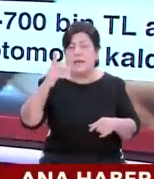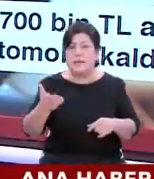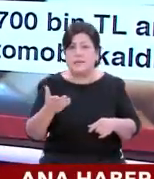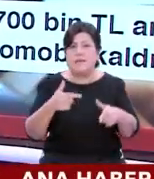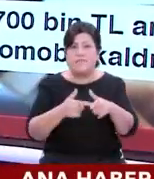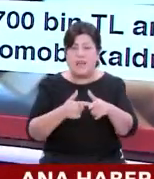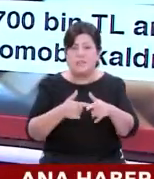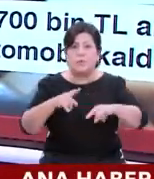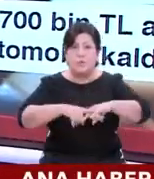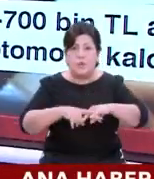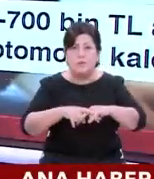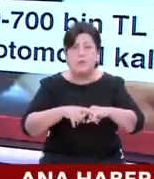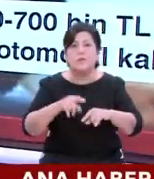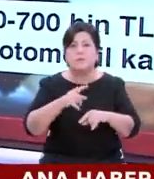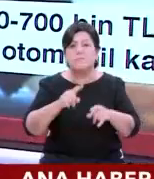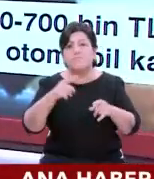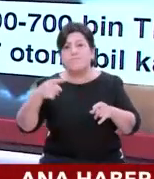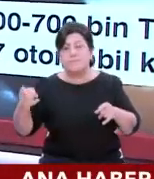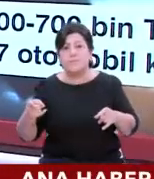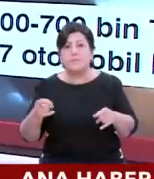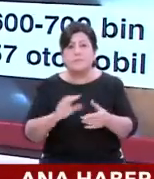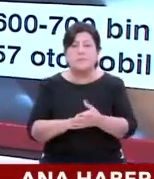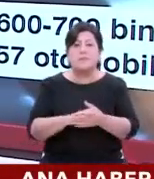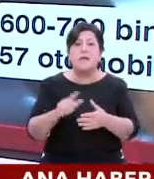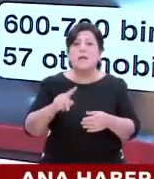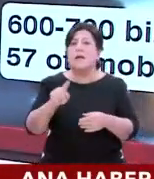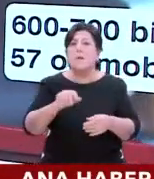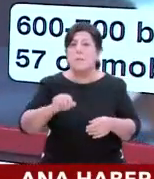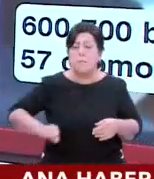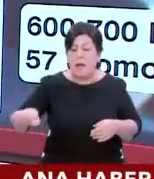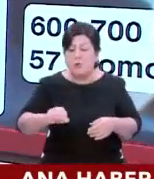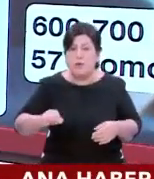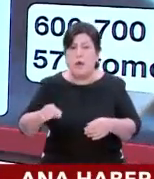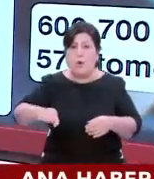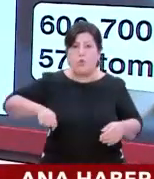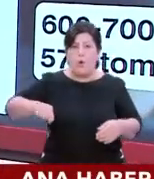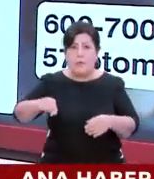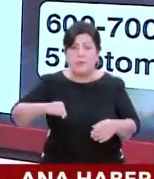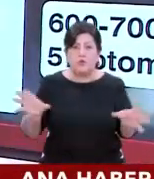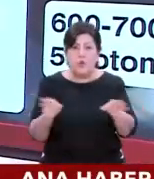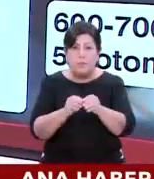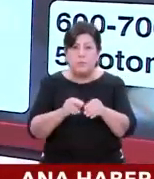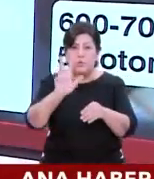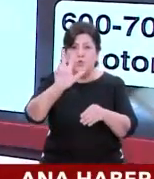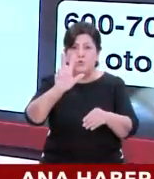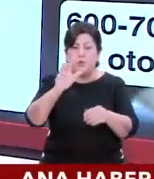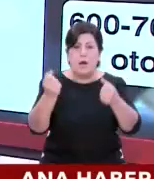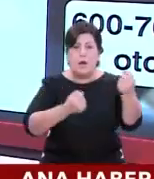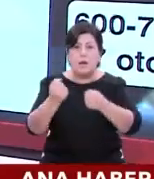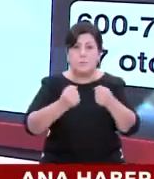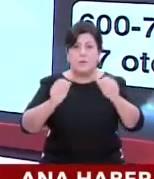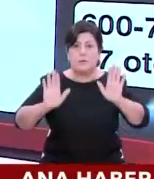Fiyat Hyundai i10 ve Hyundai i10 manuel ve otomatik bir tesisi. Sadece toplam 3 araç